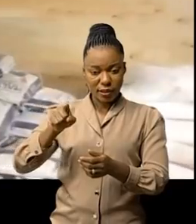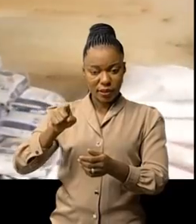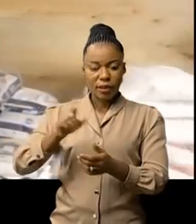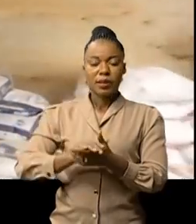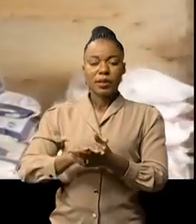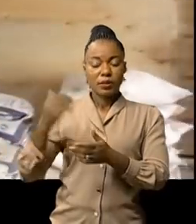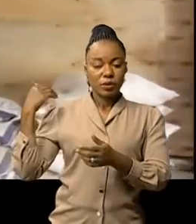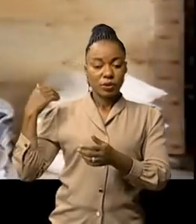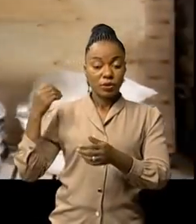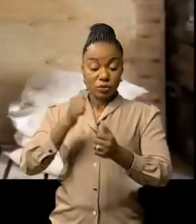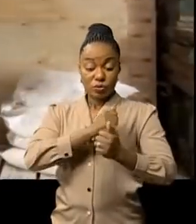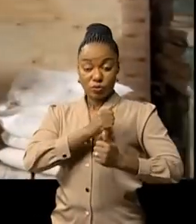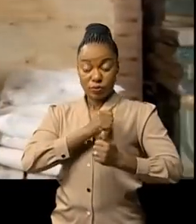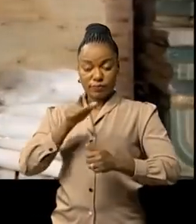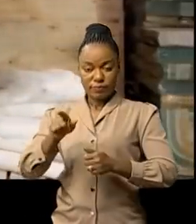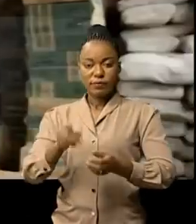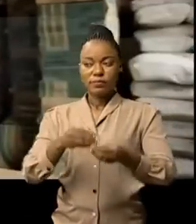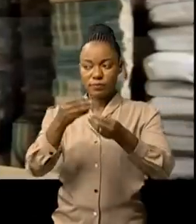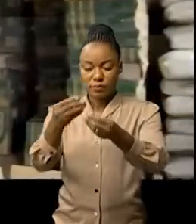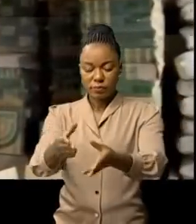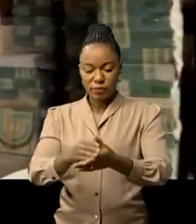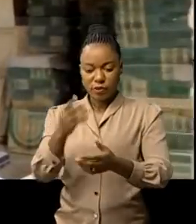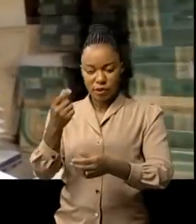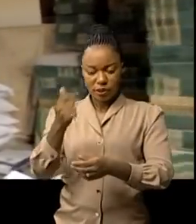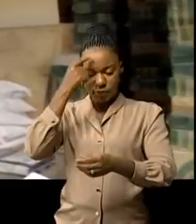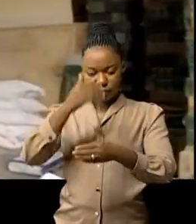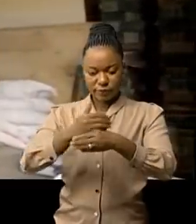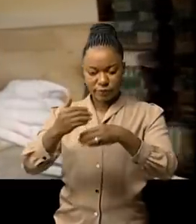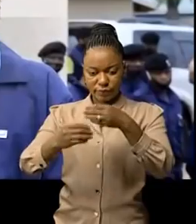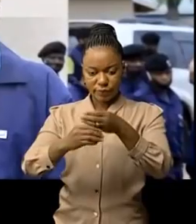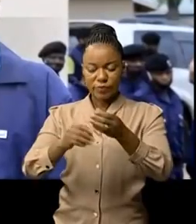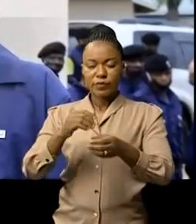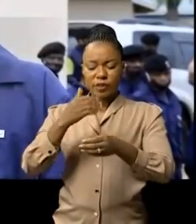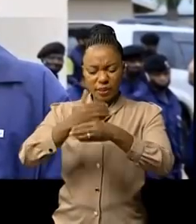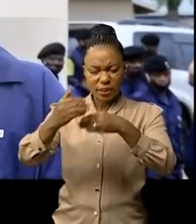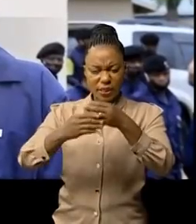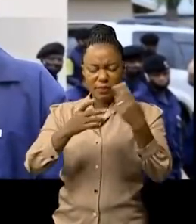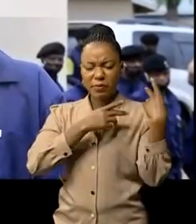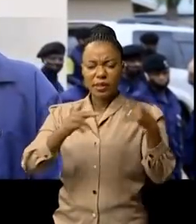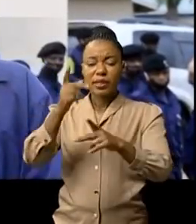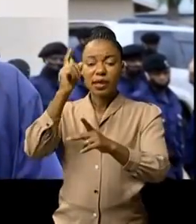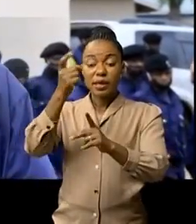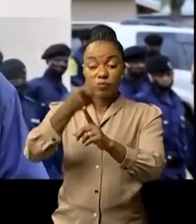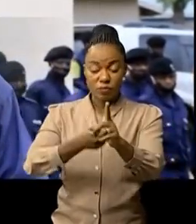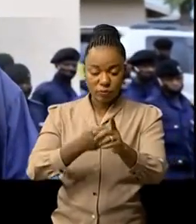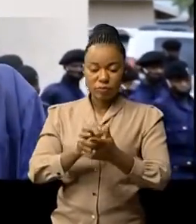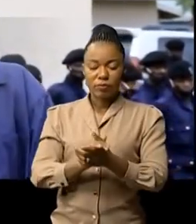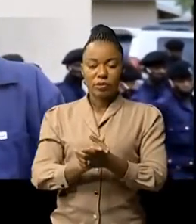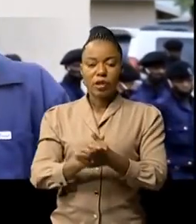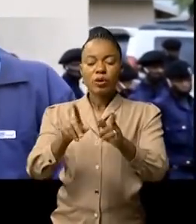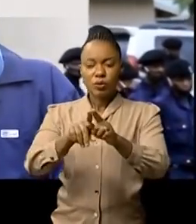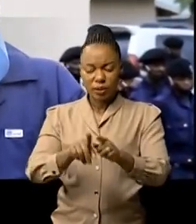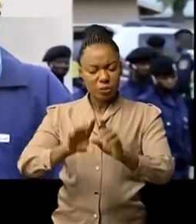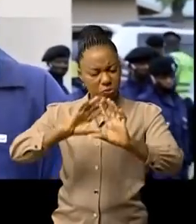à hauteur de 62 millions de francs congolais pour une dirée d'un mois. L'ingénieur chargé de construction explique les travaux qui ont été